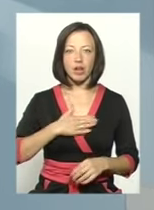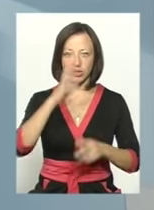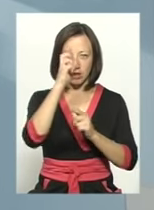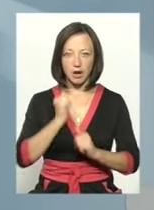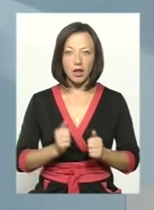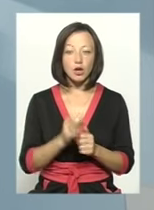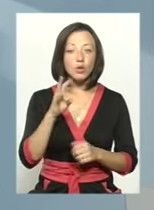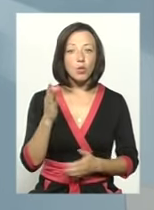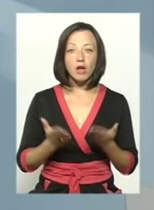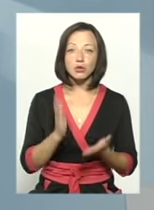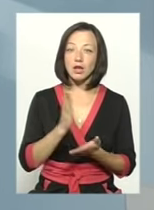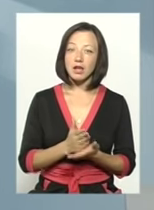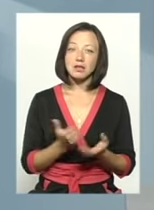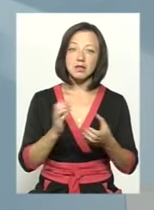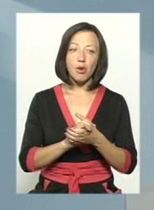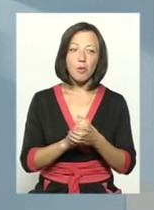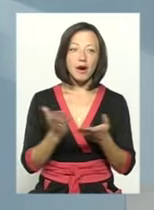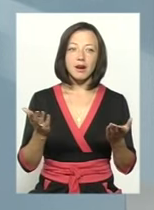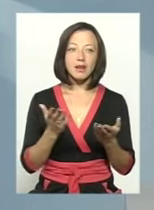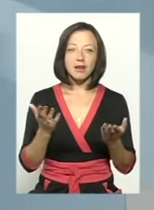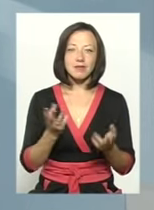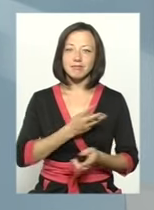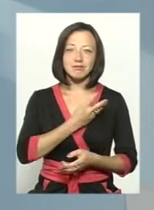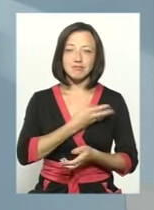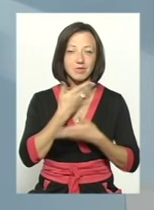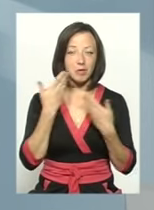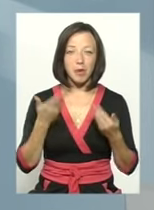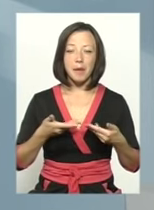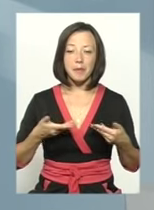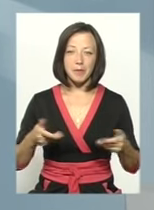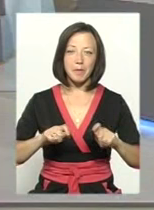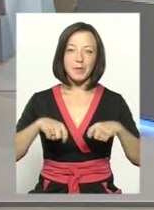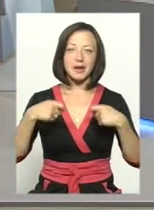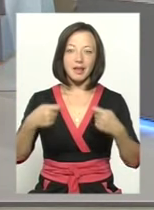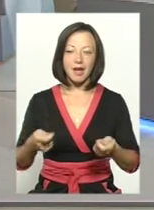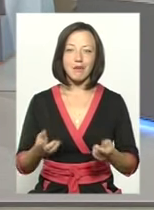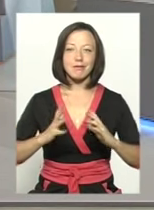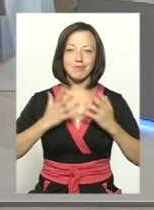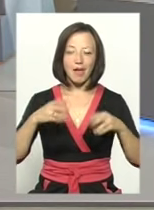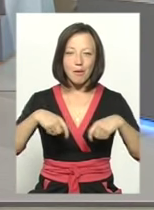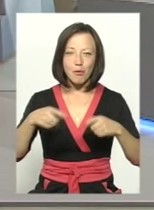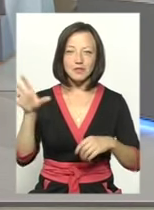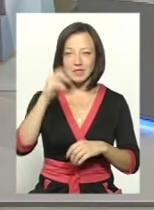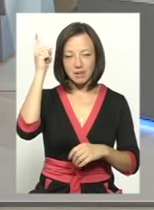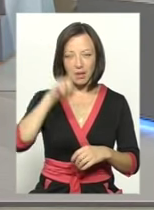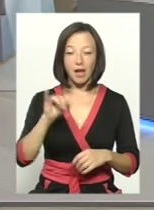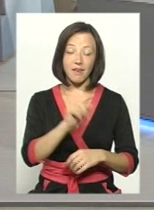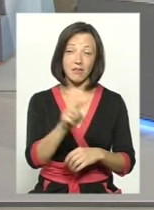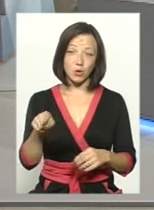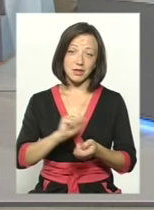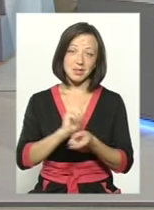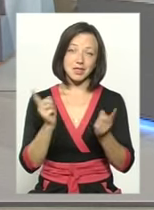якщо є якісь знайомі, в яких не горять очі, ми передаємо всі свої емоції, передаємо всі свої знання, і вони